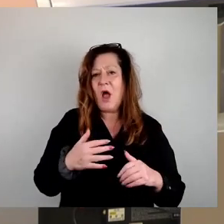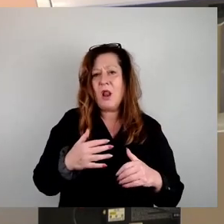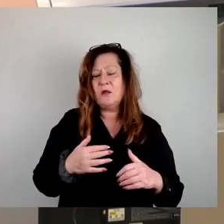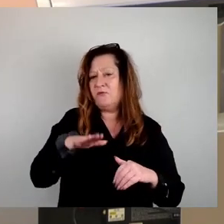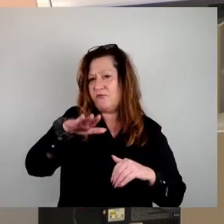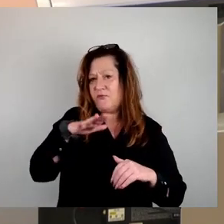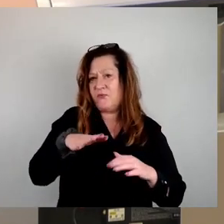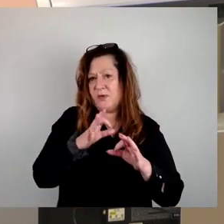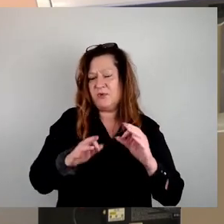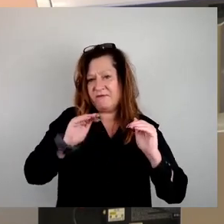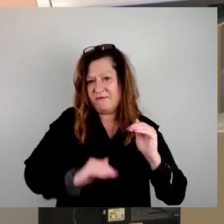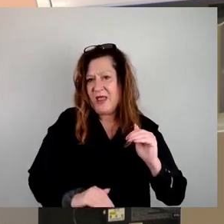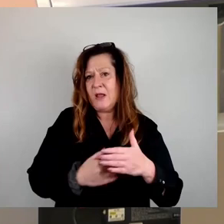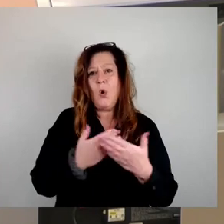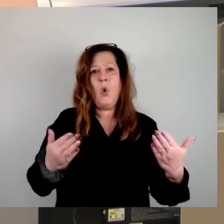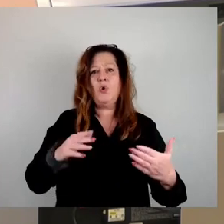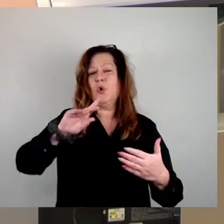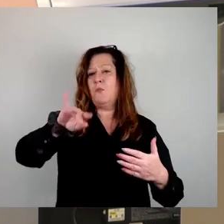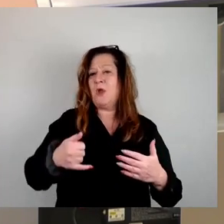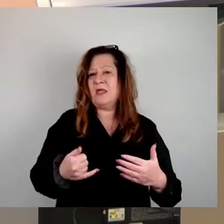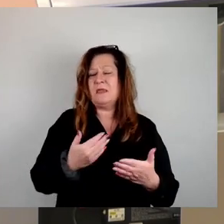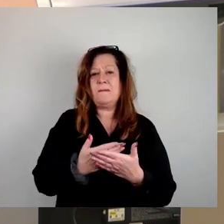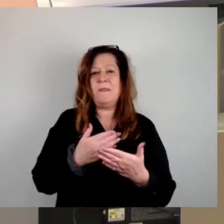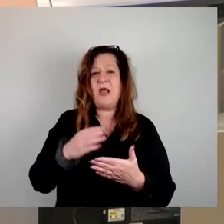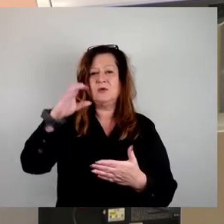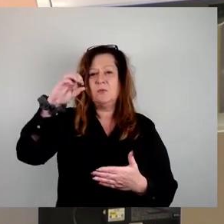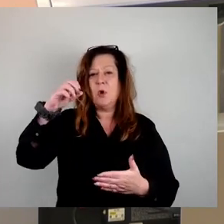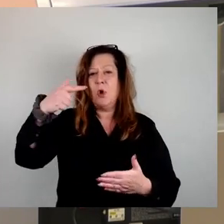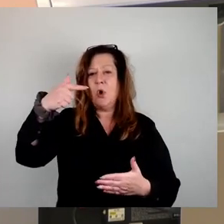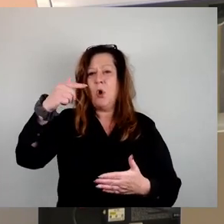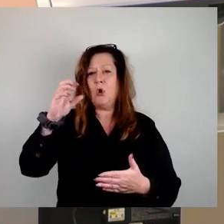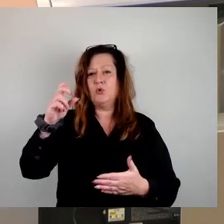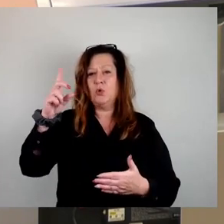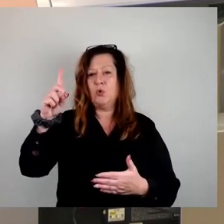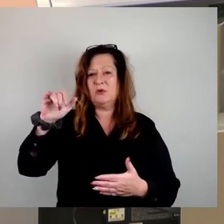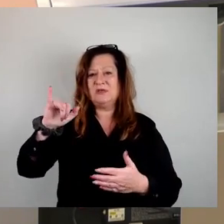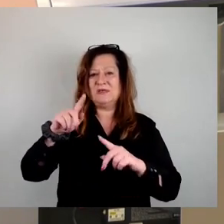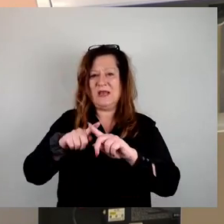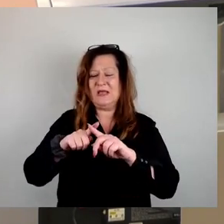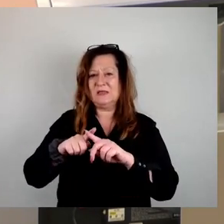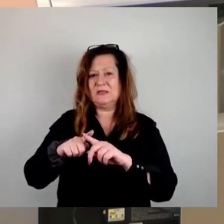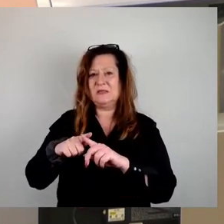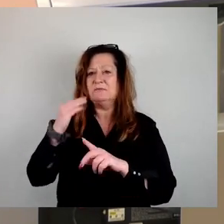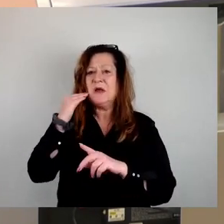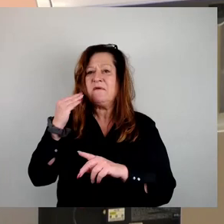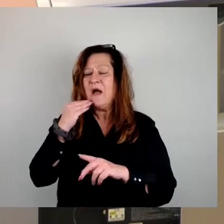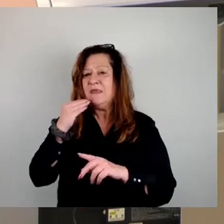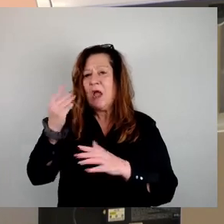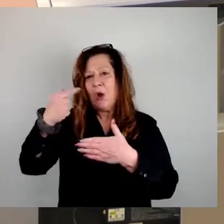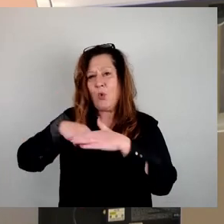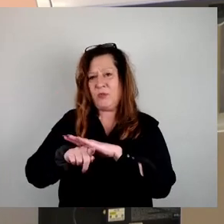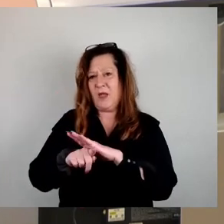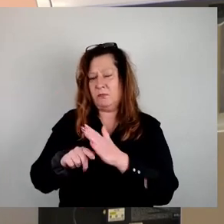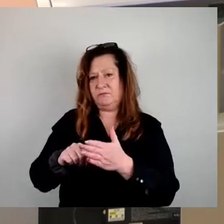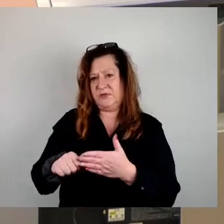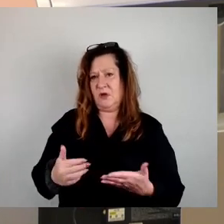schließlich bei Projekten wie dem Otto-Dix-Quartier diese auch noch unterboten werden soll. Wenn die Stadt angebotene